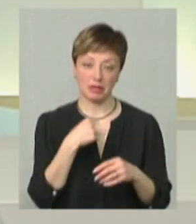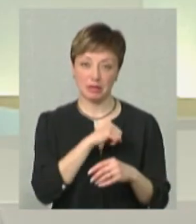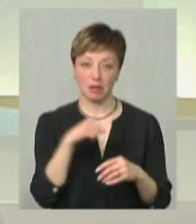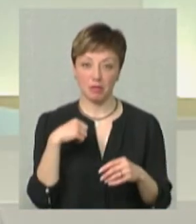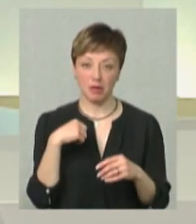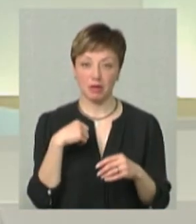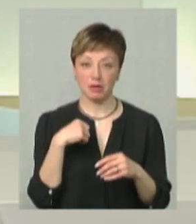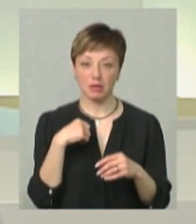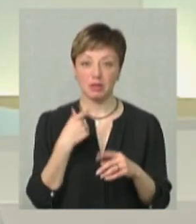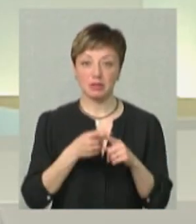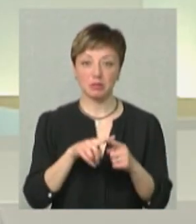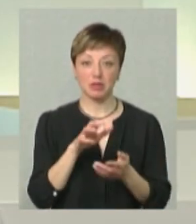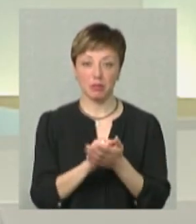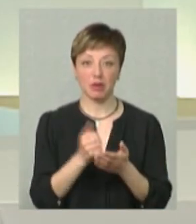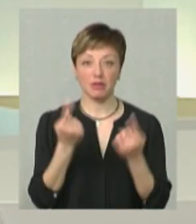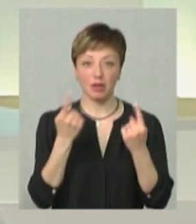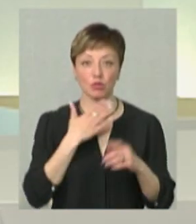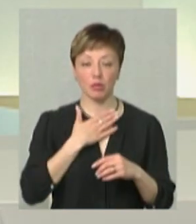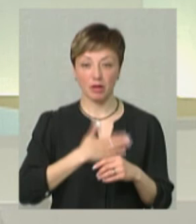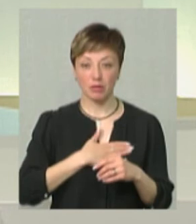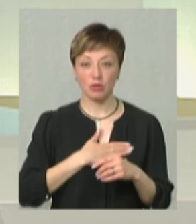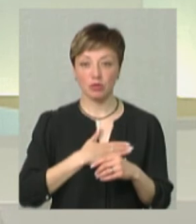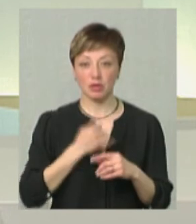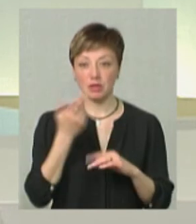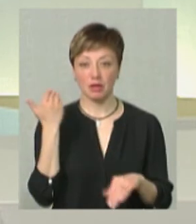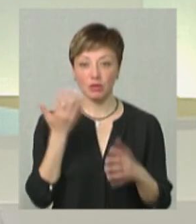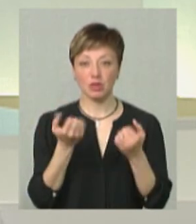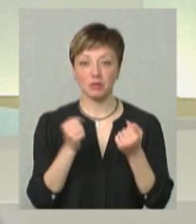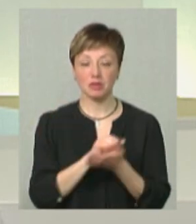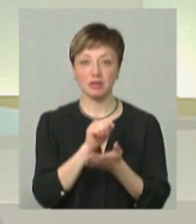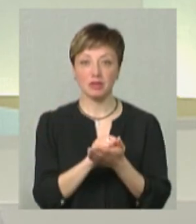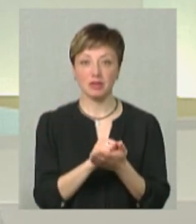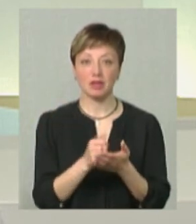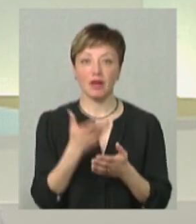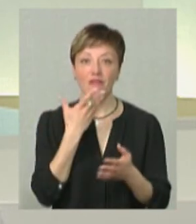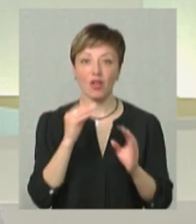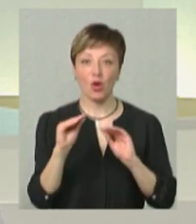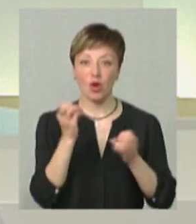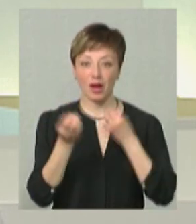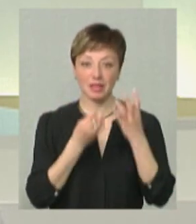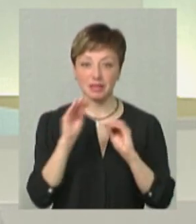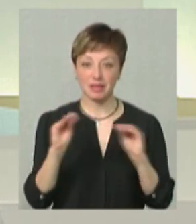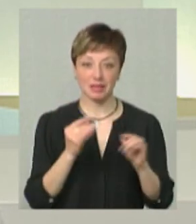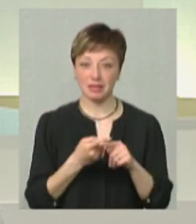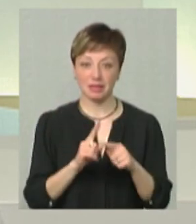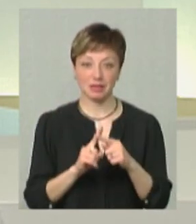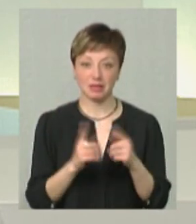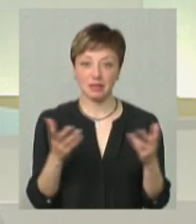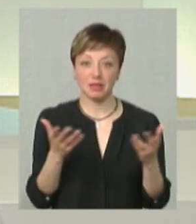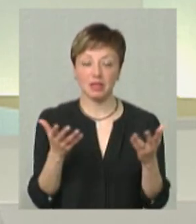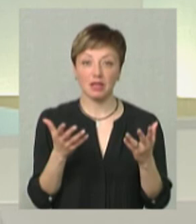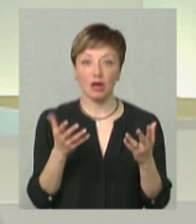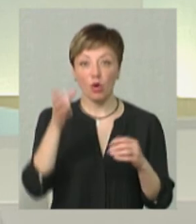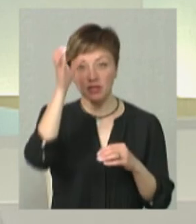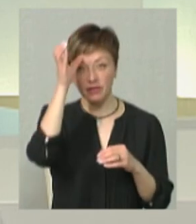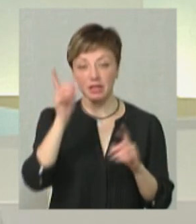цим займалася з великою приємністю. Недавно отримала сертифікат з флористики. І це, скажімо,